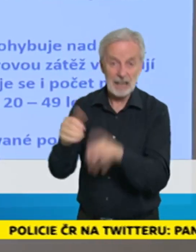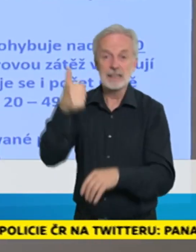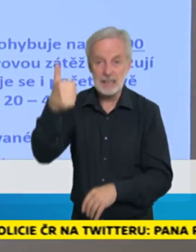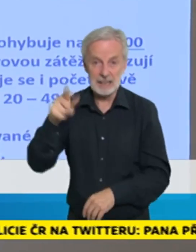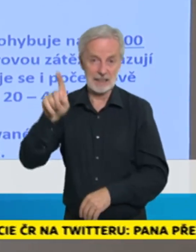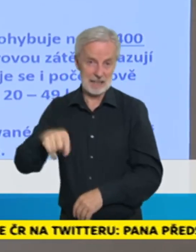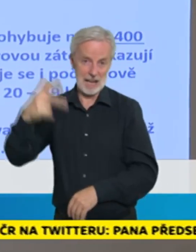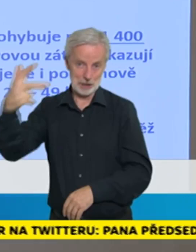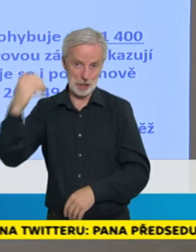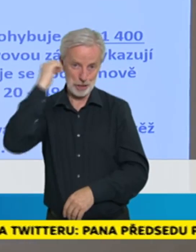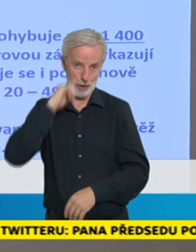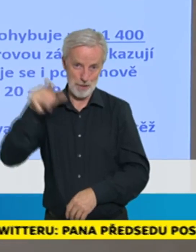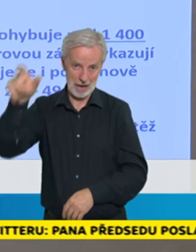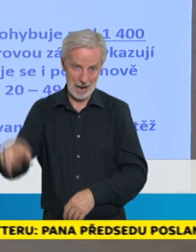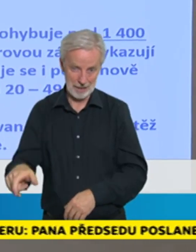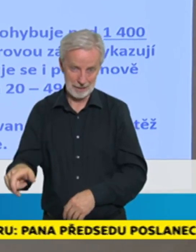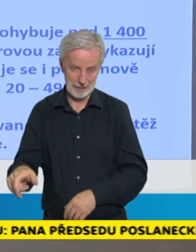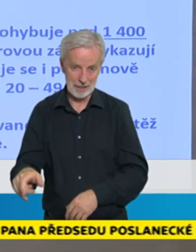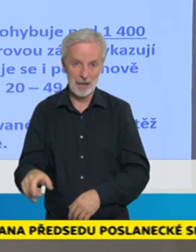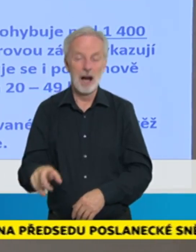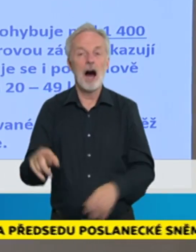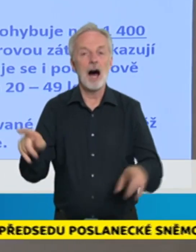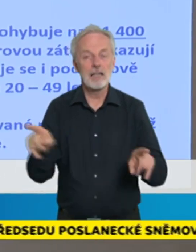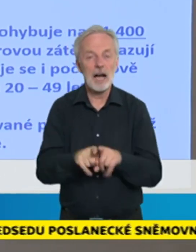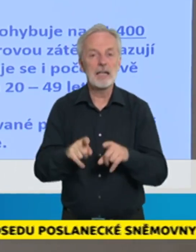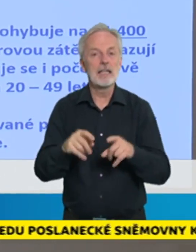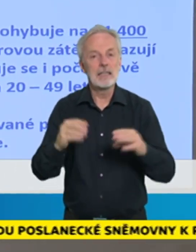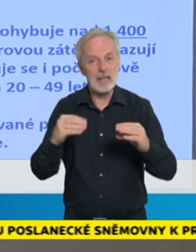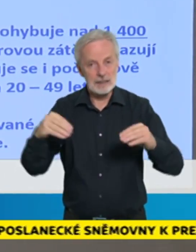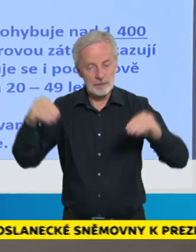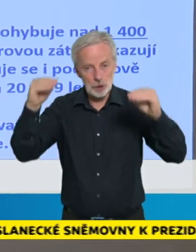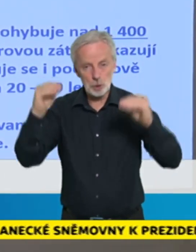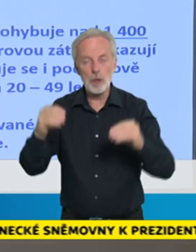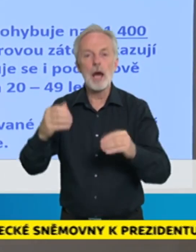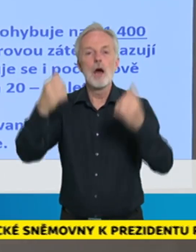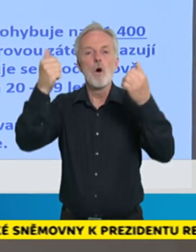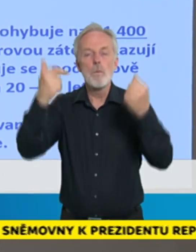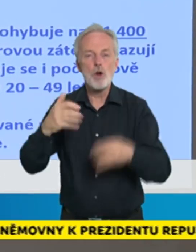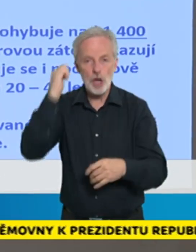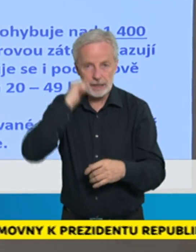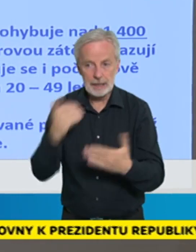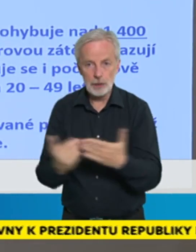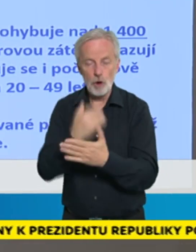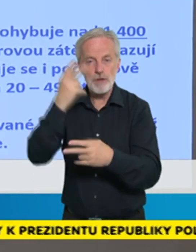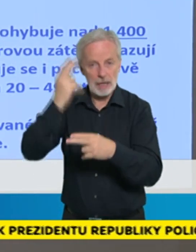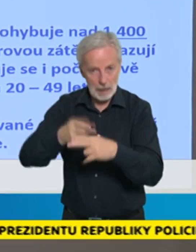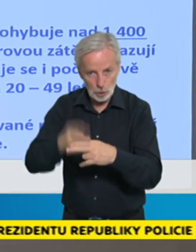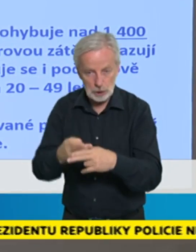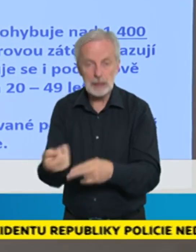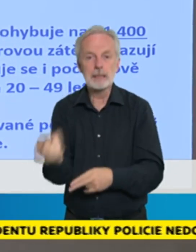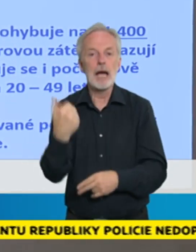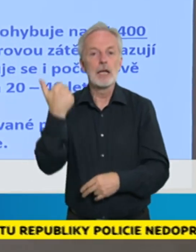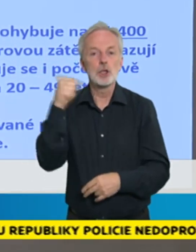dalšího a postupně narůstá i ten sedmidení počet nově diagnostikovaných případů na 100 tisíc, na což si všichni